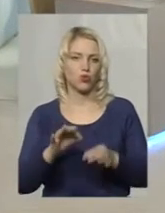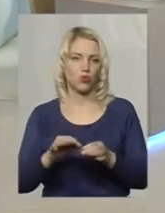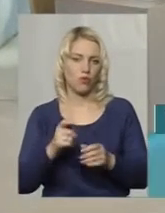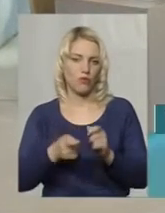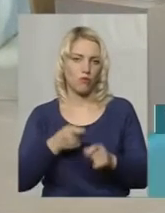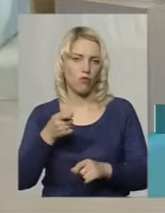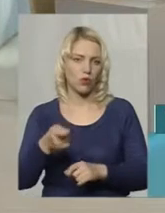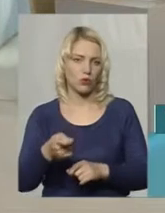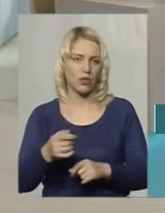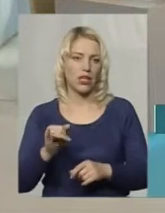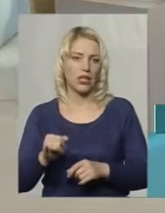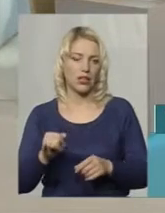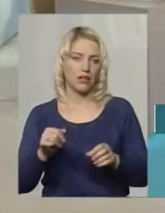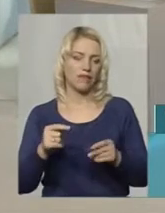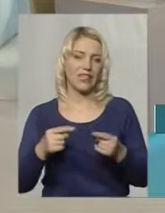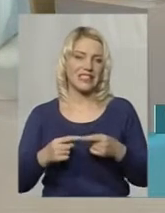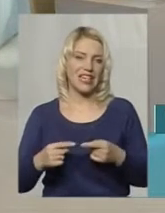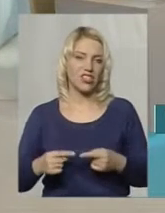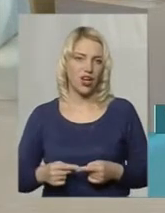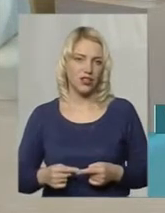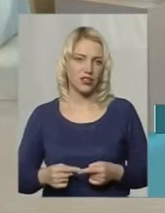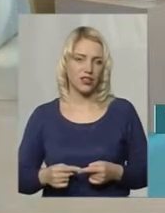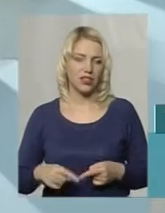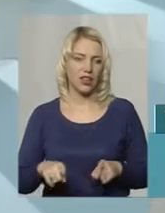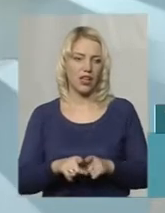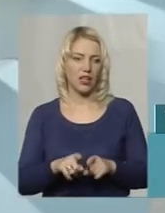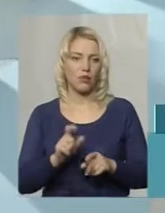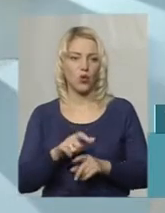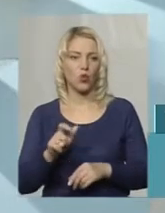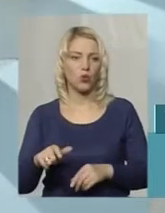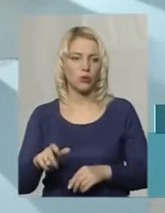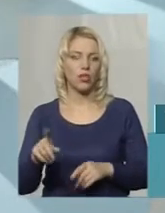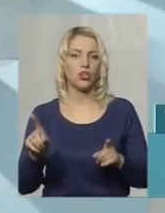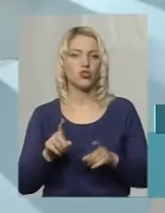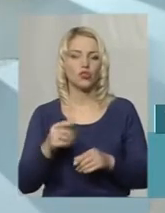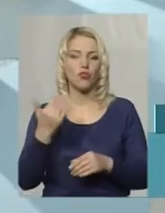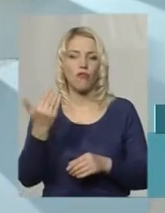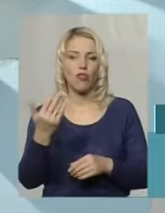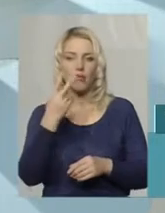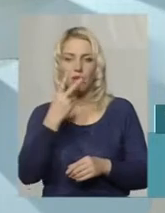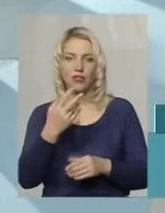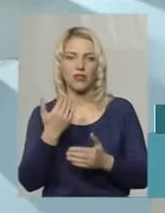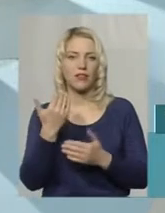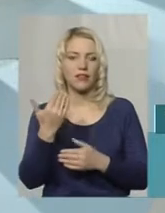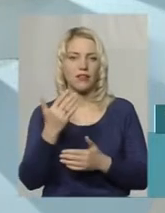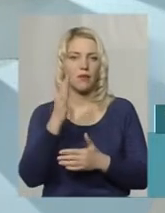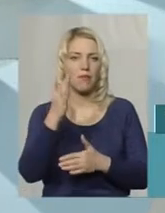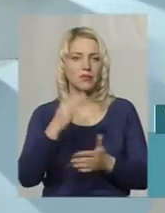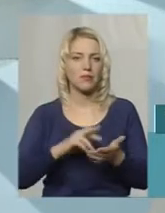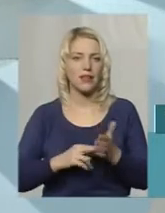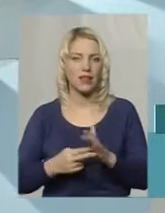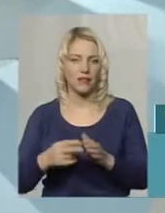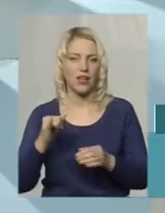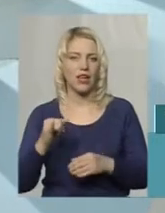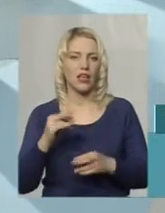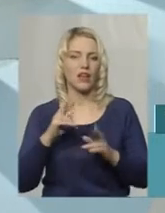визначати з такими людьми, що вони бачать їхні перспективи і як вони